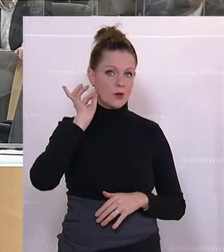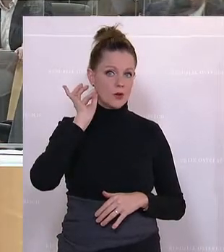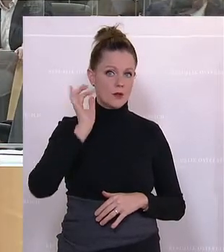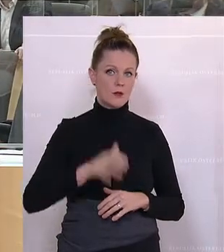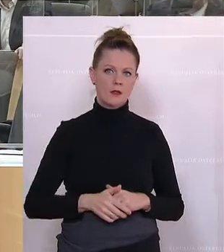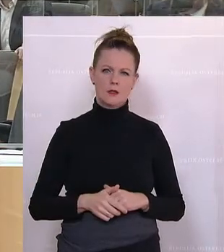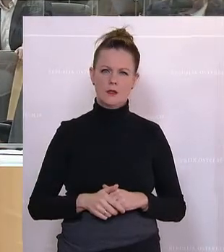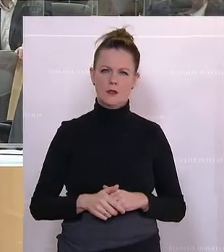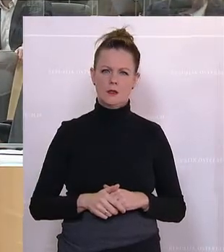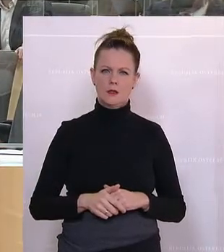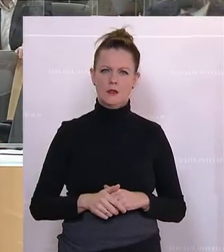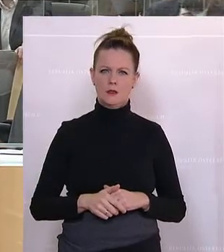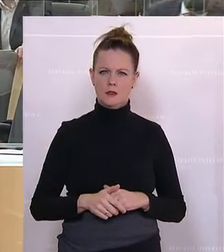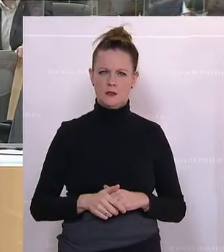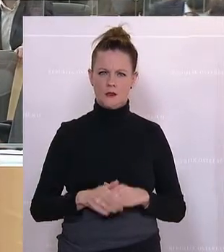Das schaffe ich schon.